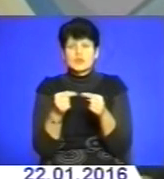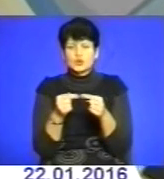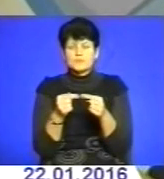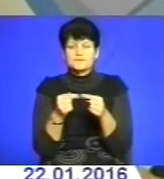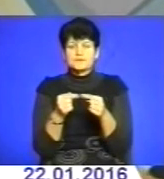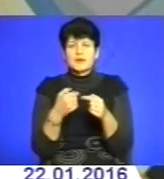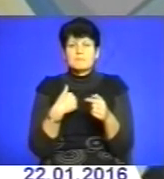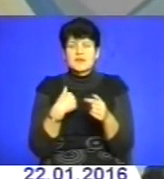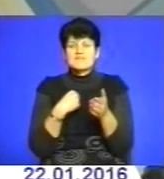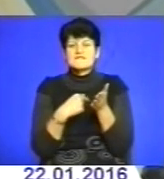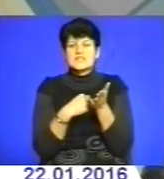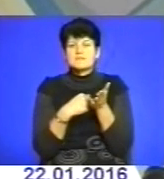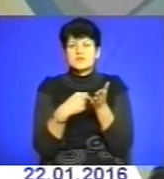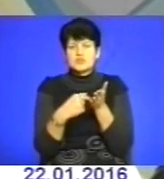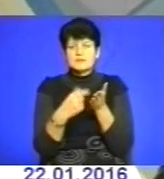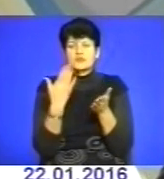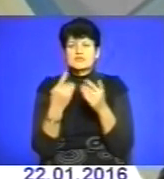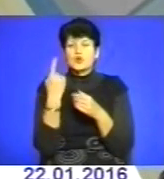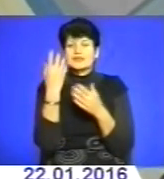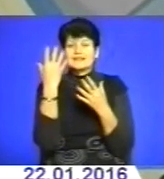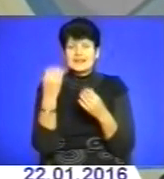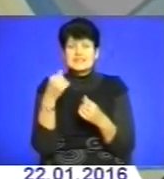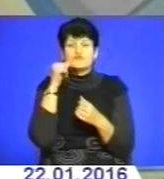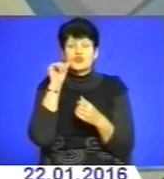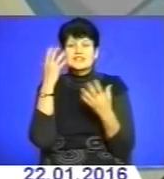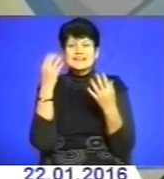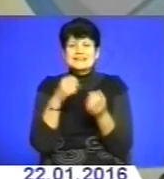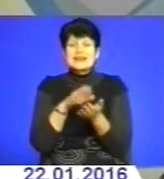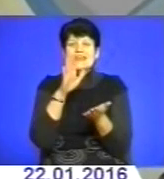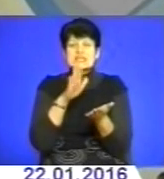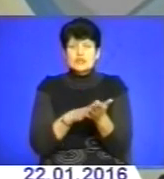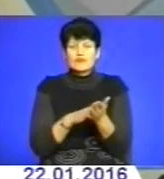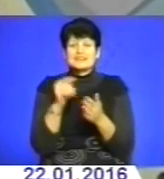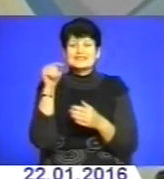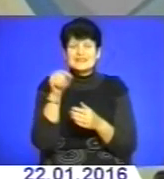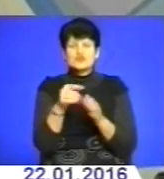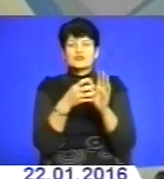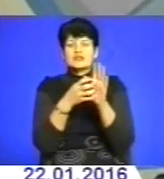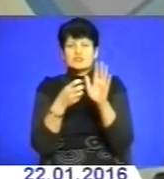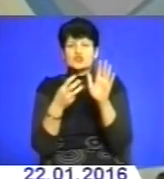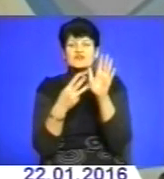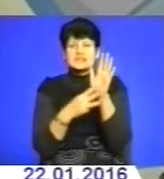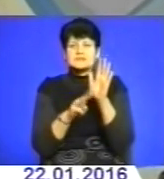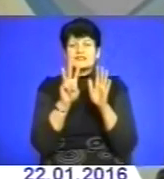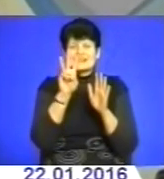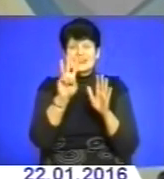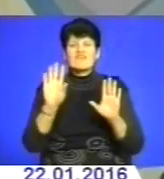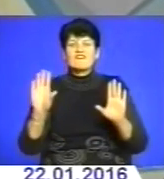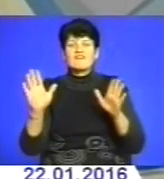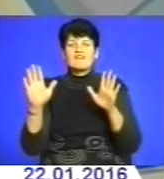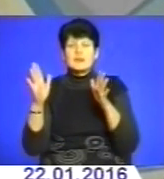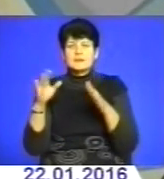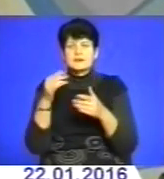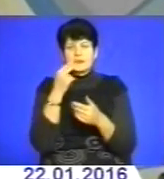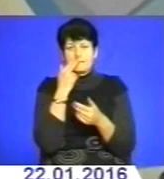ми відмічаємо, якщо за один день, за вчорашній день зареєстровано 1983 випадки гострих